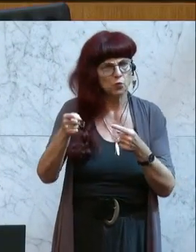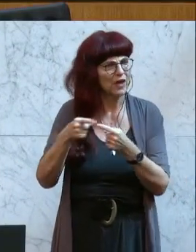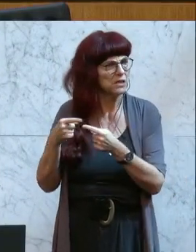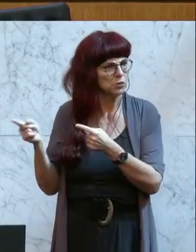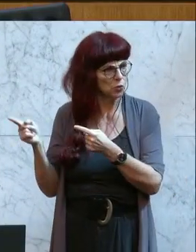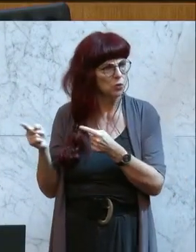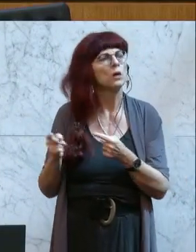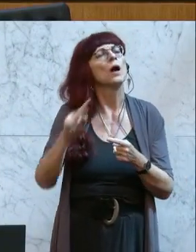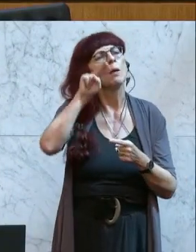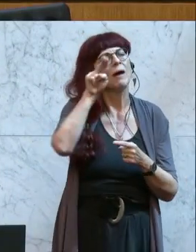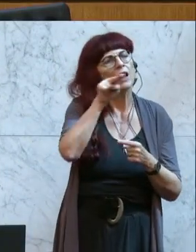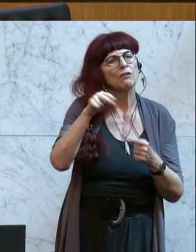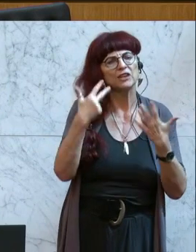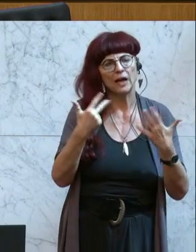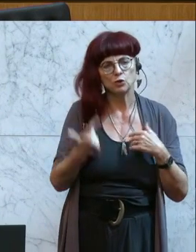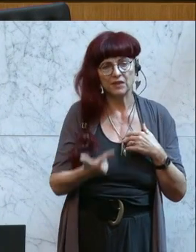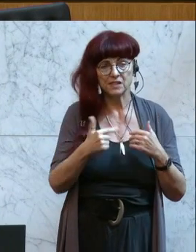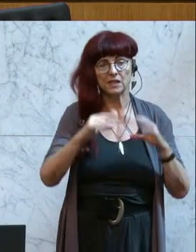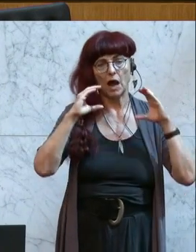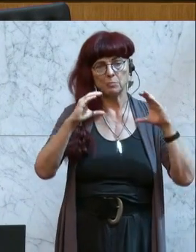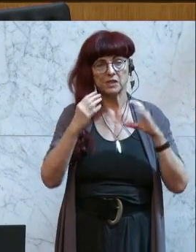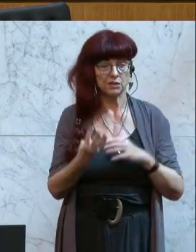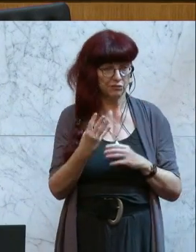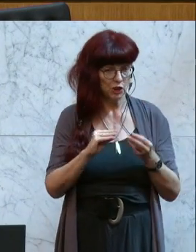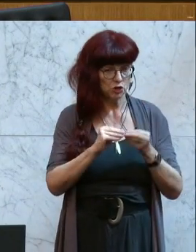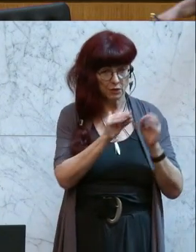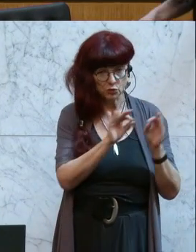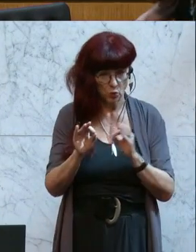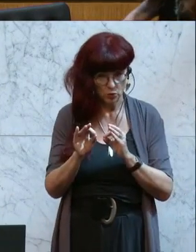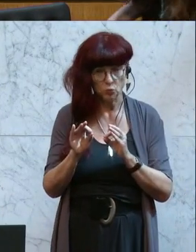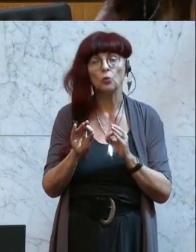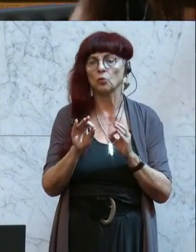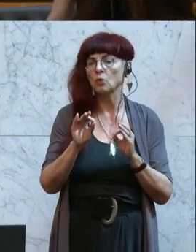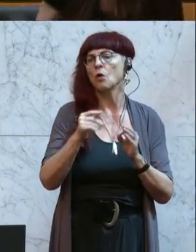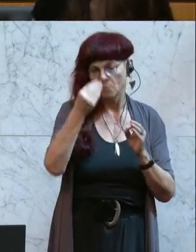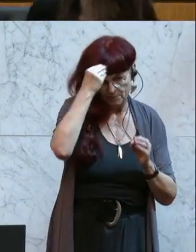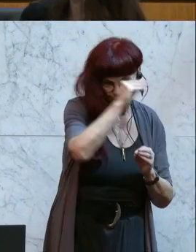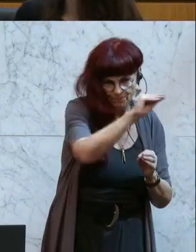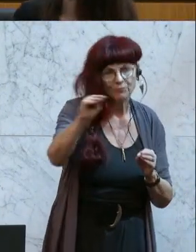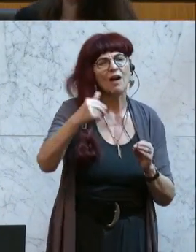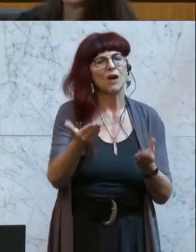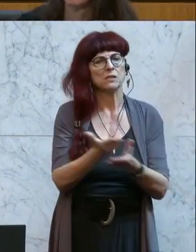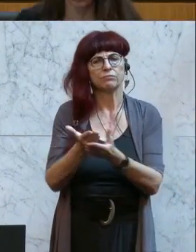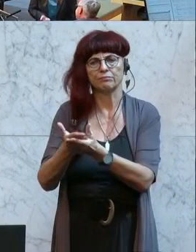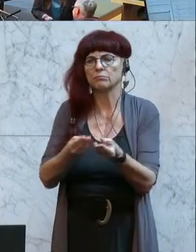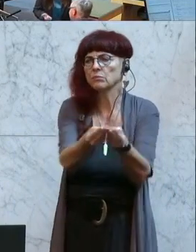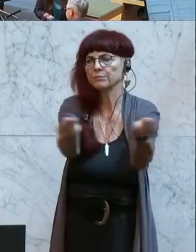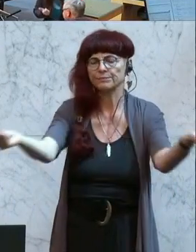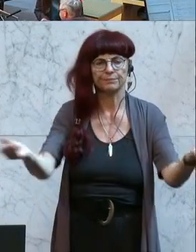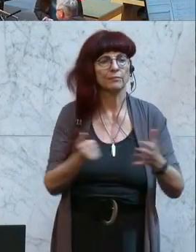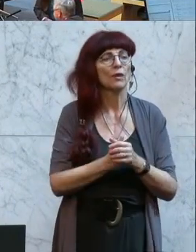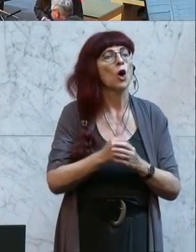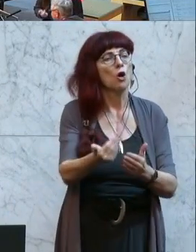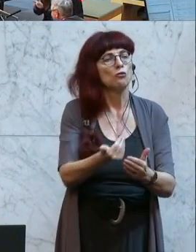Partei das Thema vorgegeben hat, Steuern und Abgaben auf Arbeit senken, damit sich Menschen wieder etwas aufbauen können. Herr